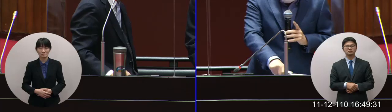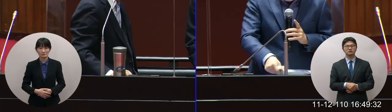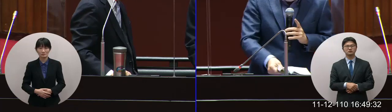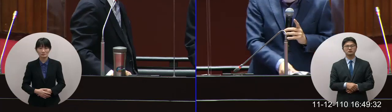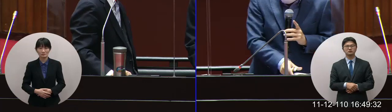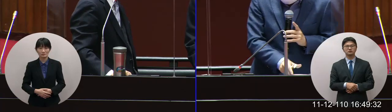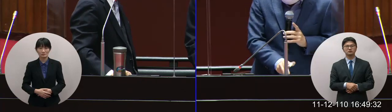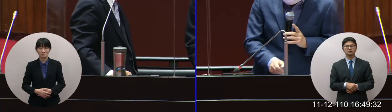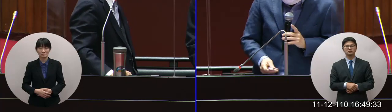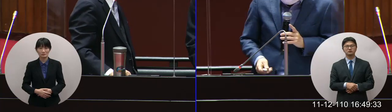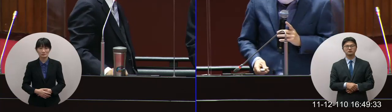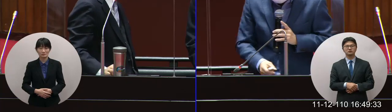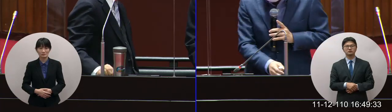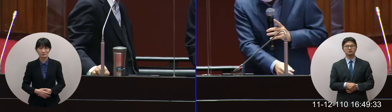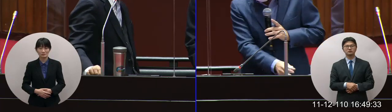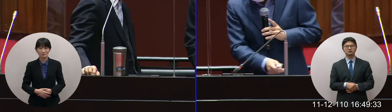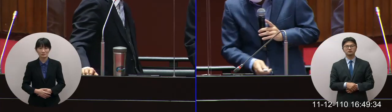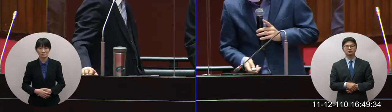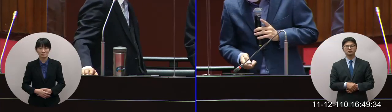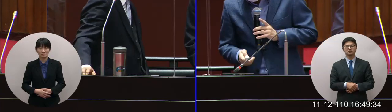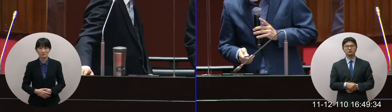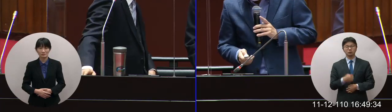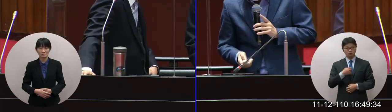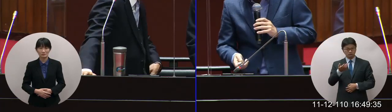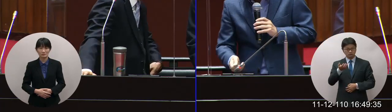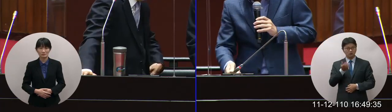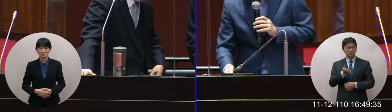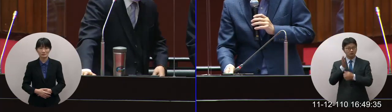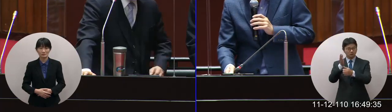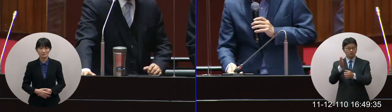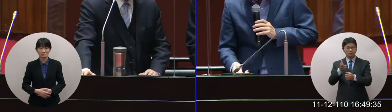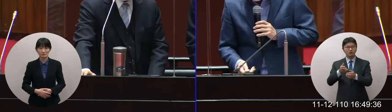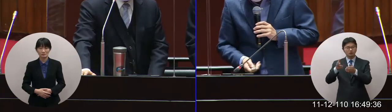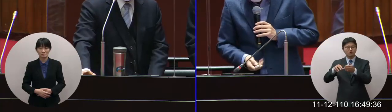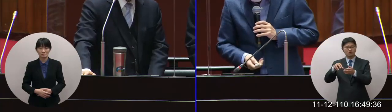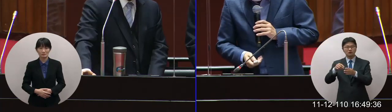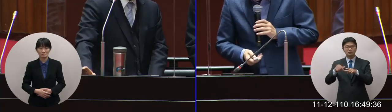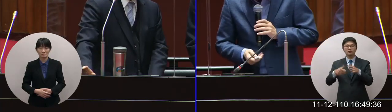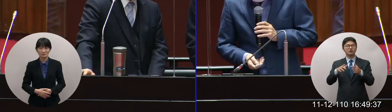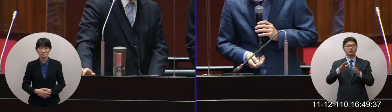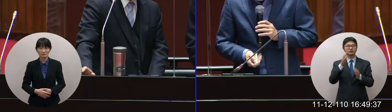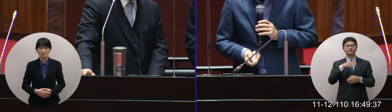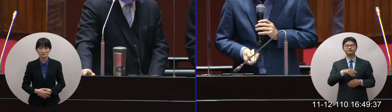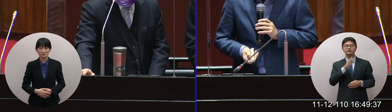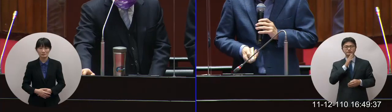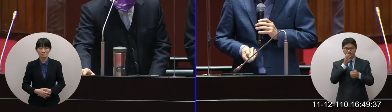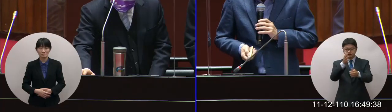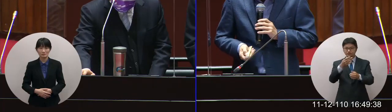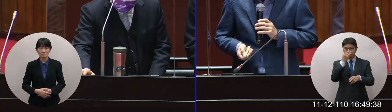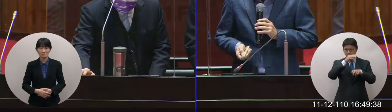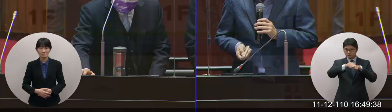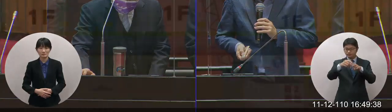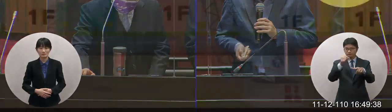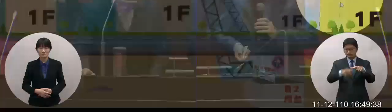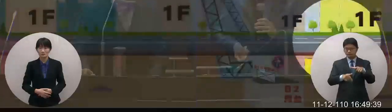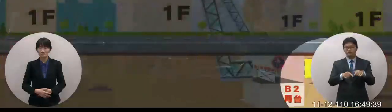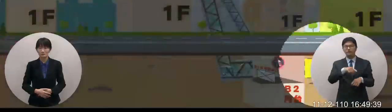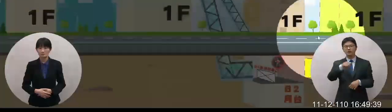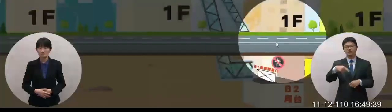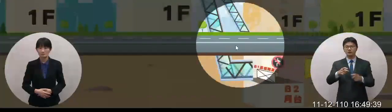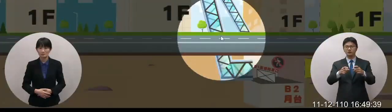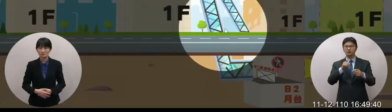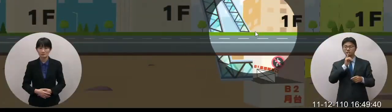要麻煩你們我剛剛也問了台鐵公司抱歉高鐵現在這是你們二期開發區